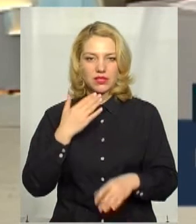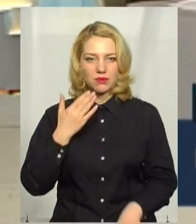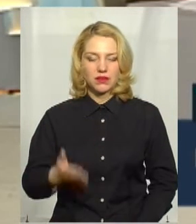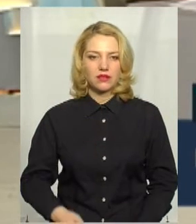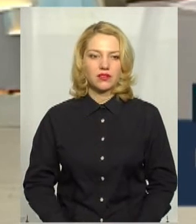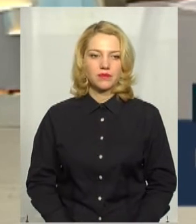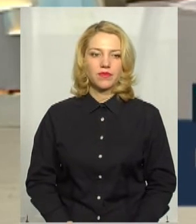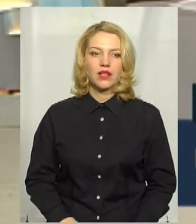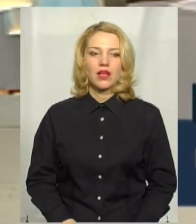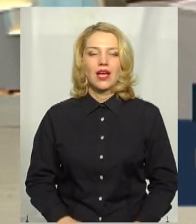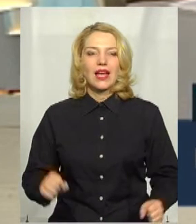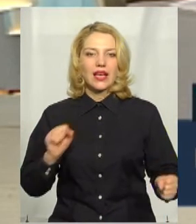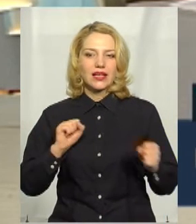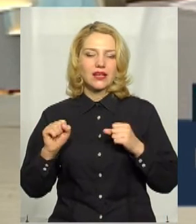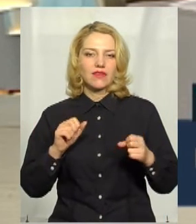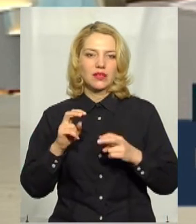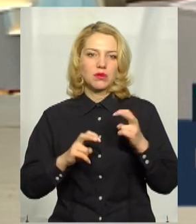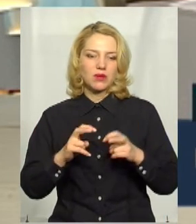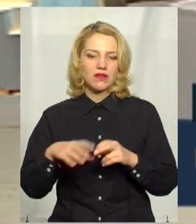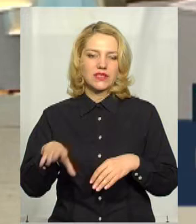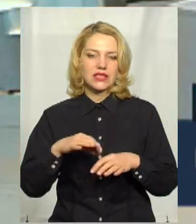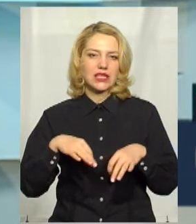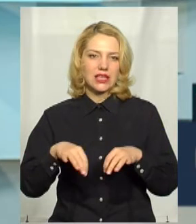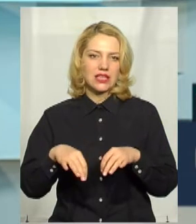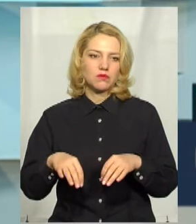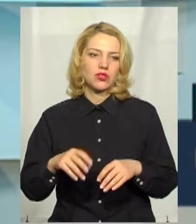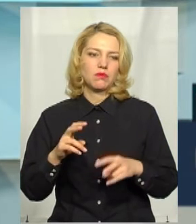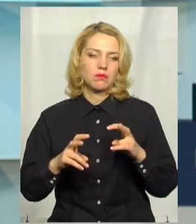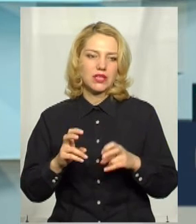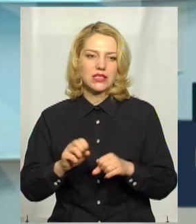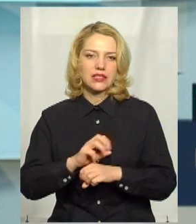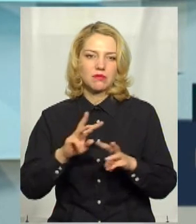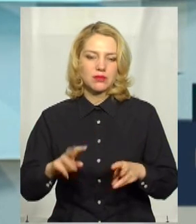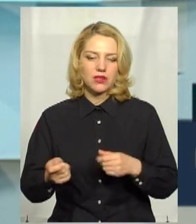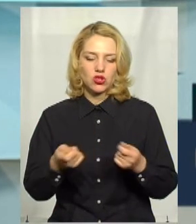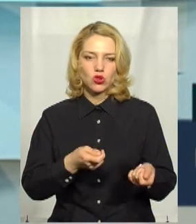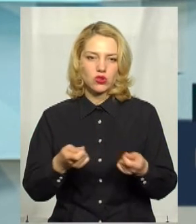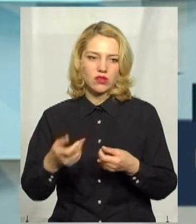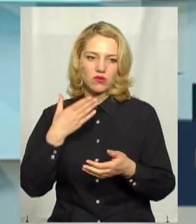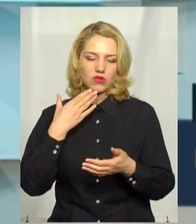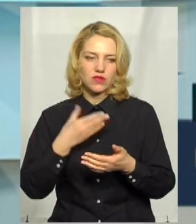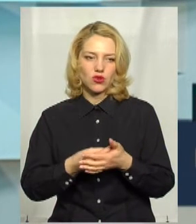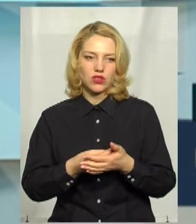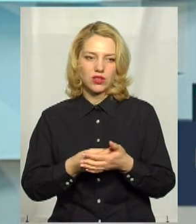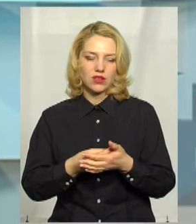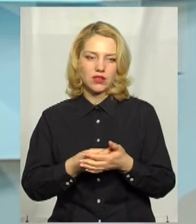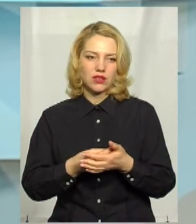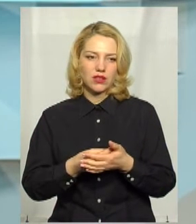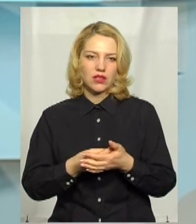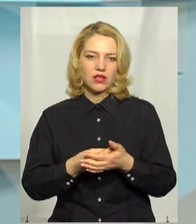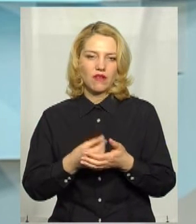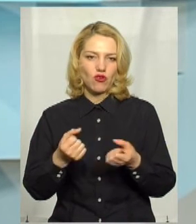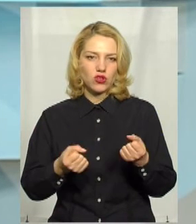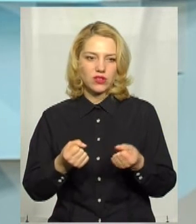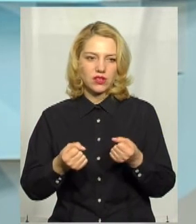підприємствах? Так. Керівники підприємств, всі транспортні підприємства, вони забезпечують доставку своїх водіїв на підприємство. Тобто, в